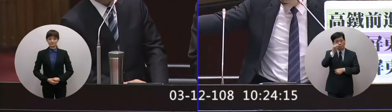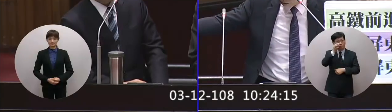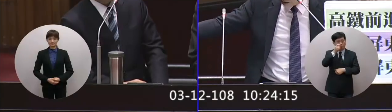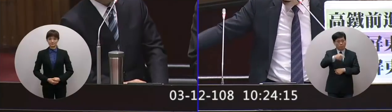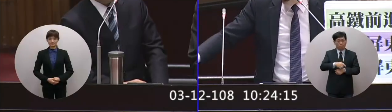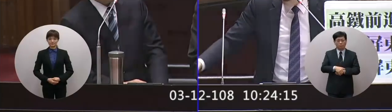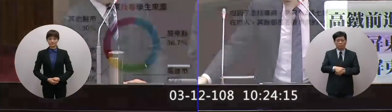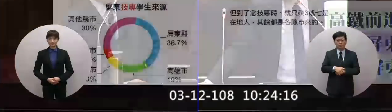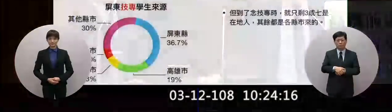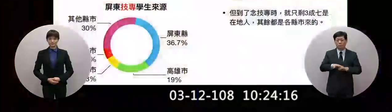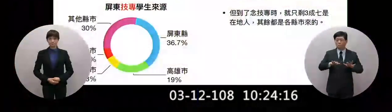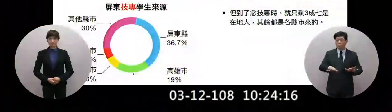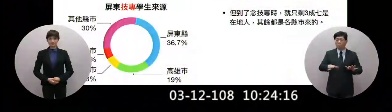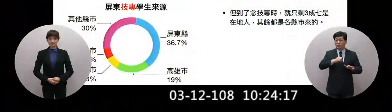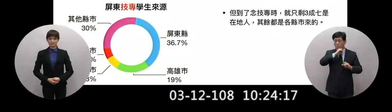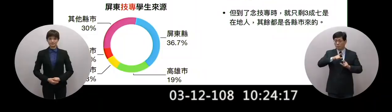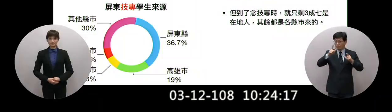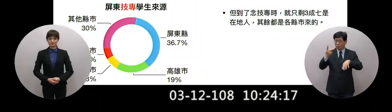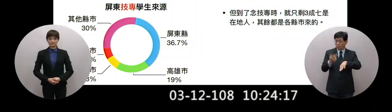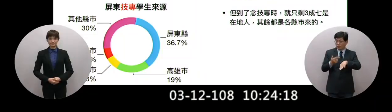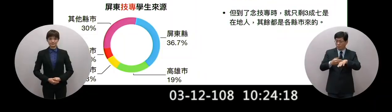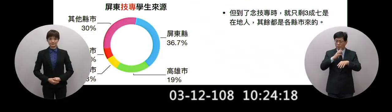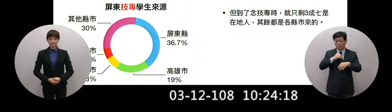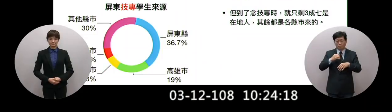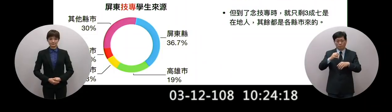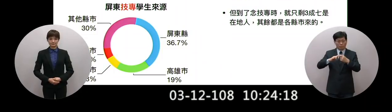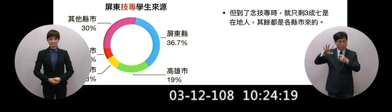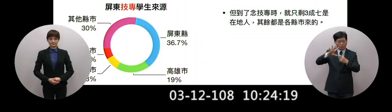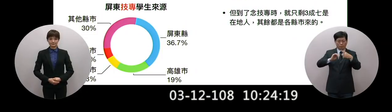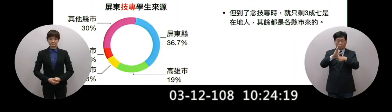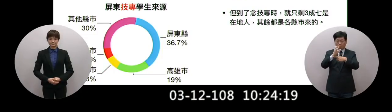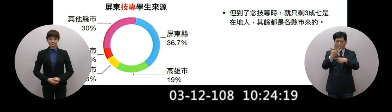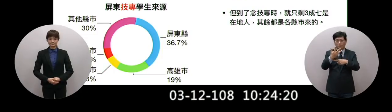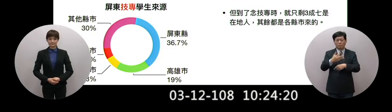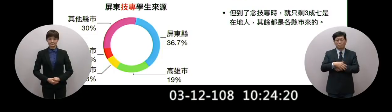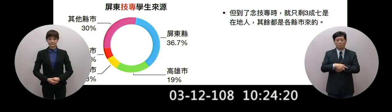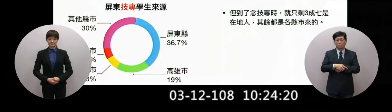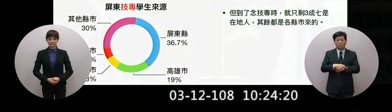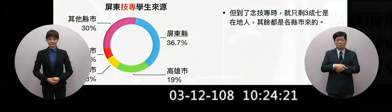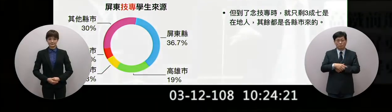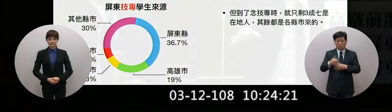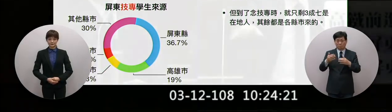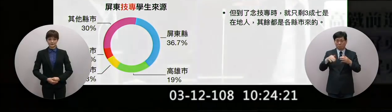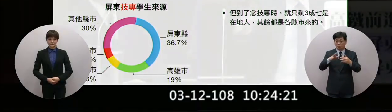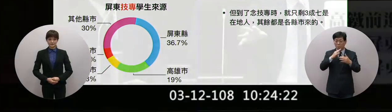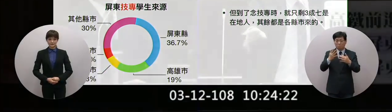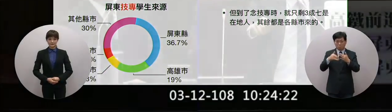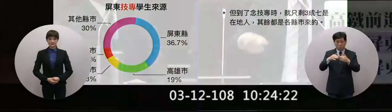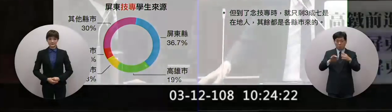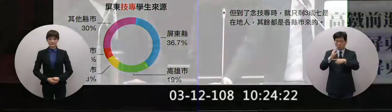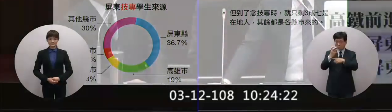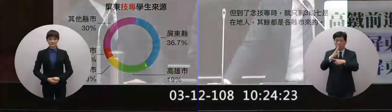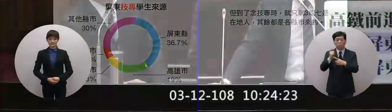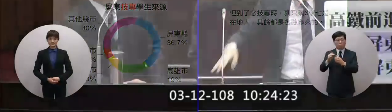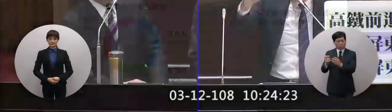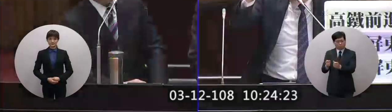來看一下目前在屏東的技術高中百分之九十八屏東的技術高中的學校九十八